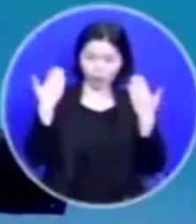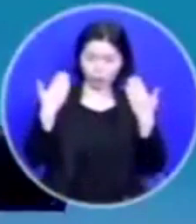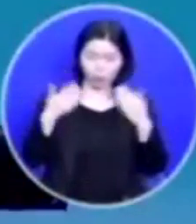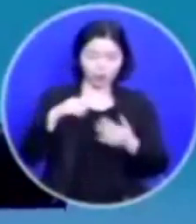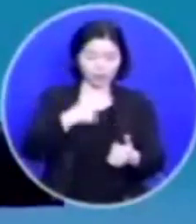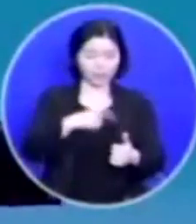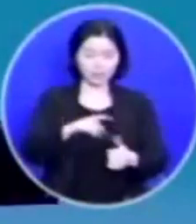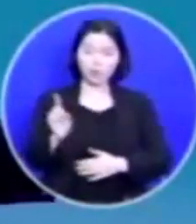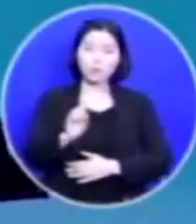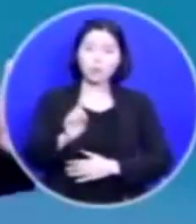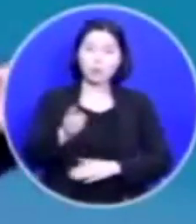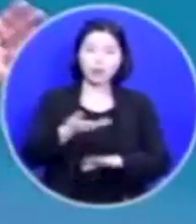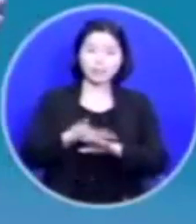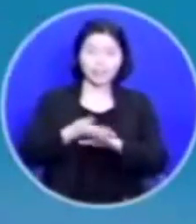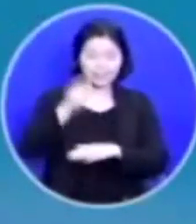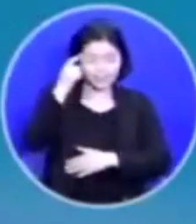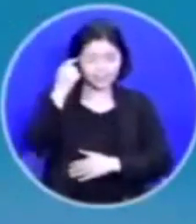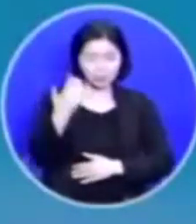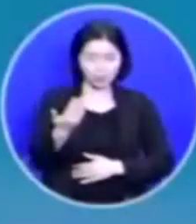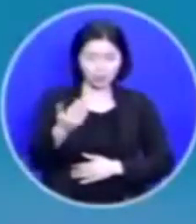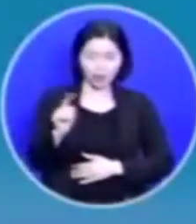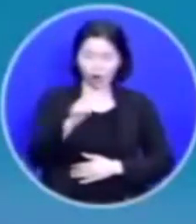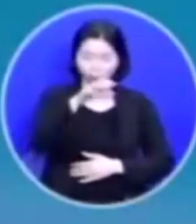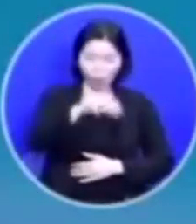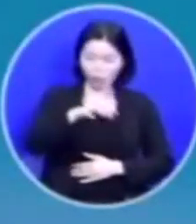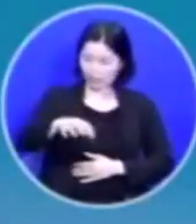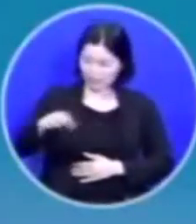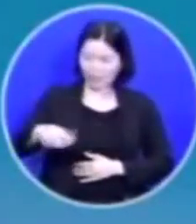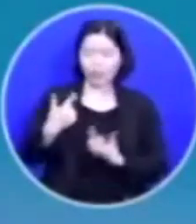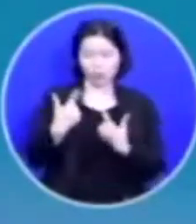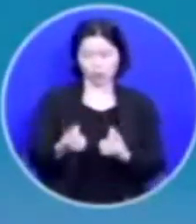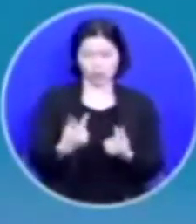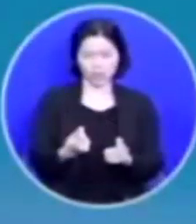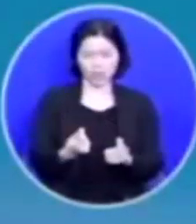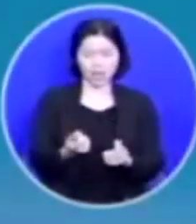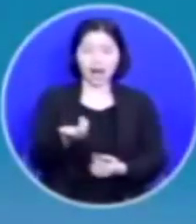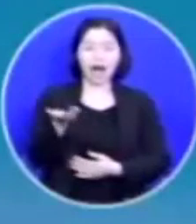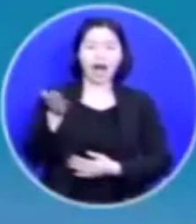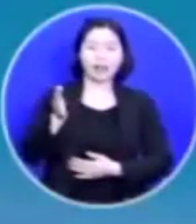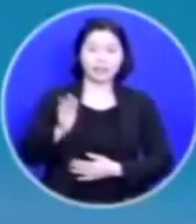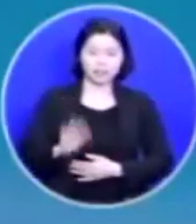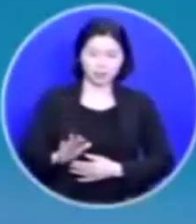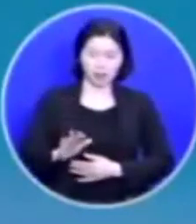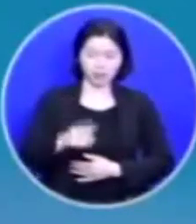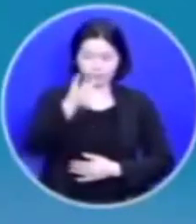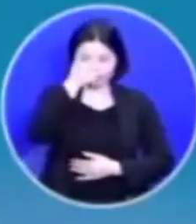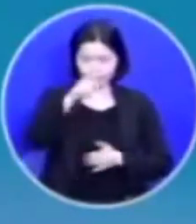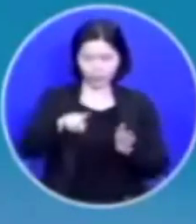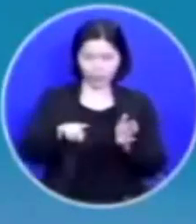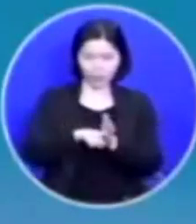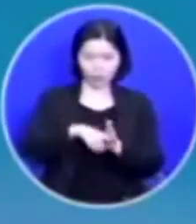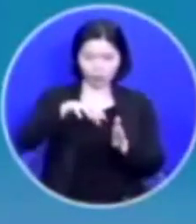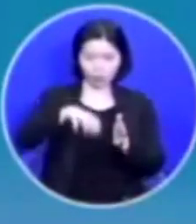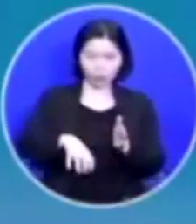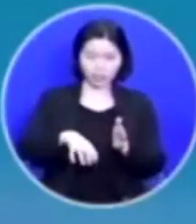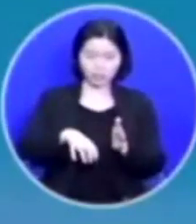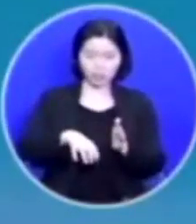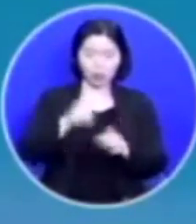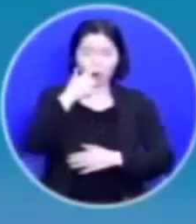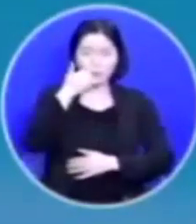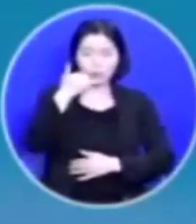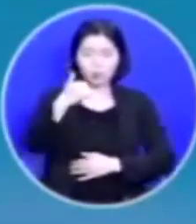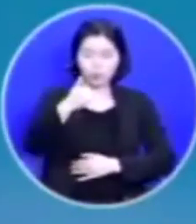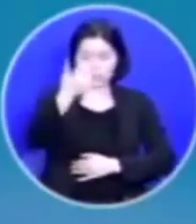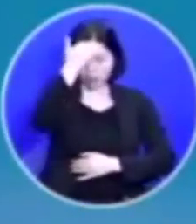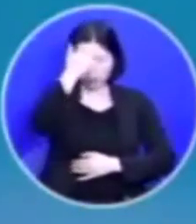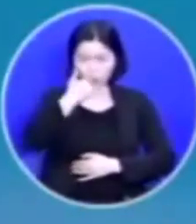다르겠습니까? 어디나 다 똑같은 거죠 그렇지만 기독교에서 부모에게 효도하는 것을 가르치는